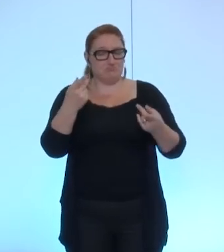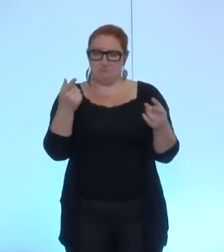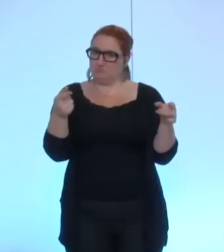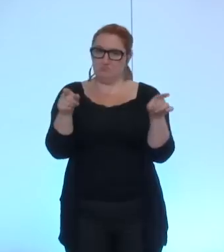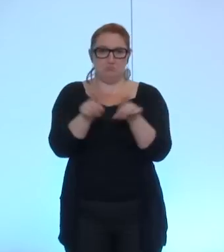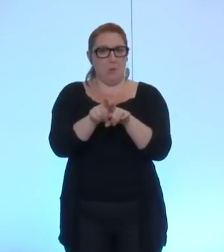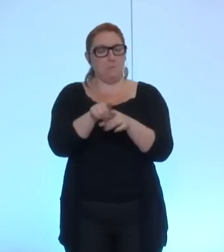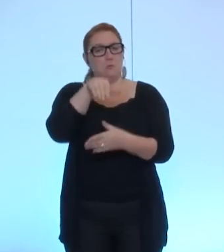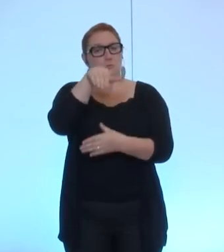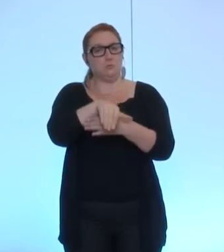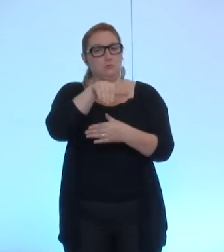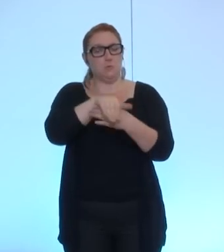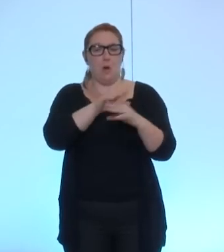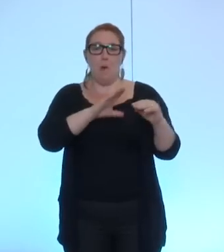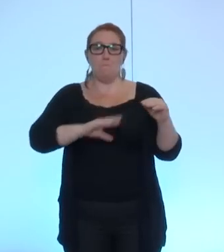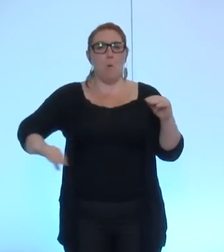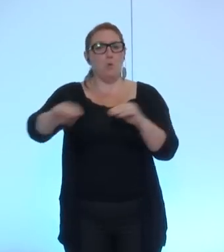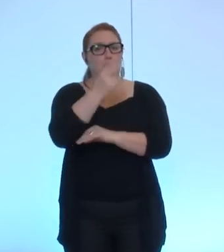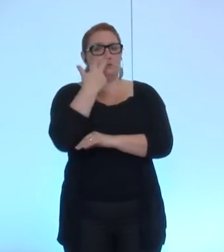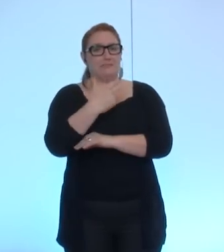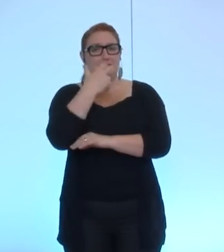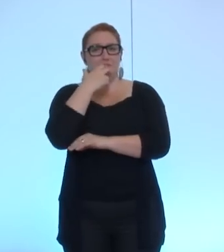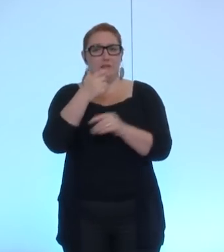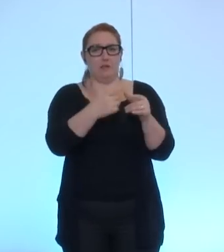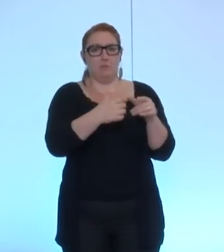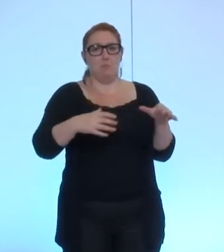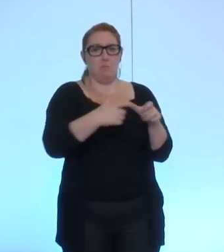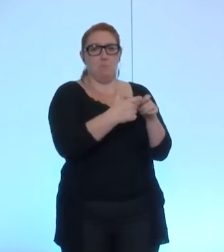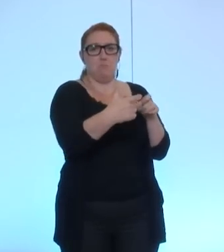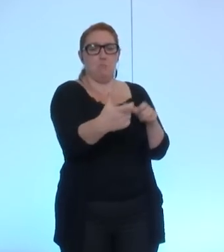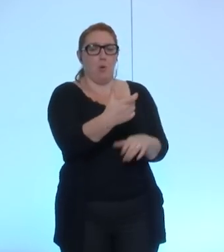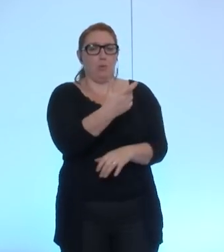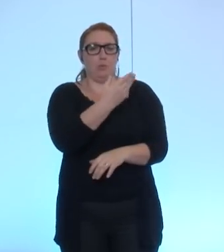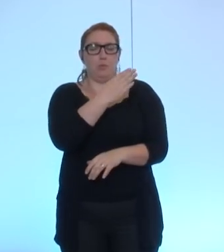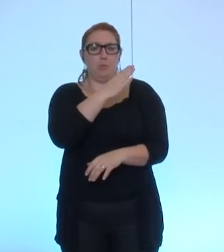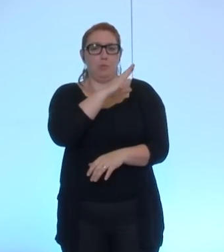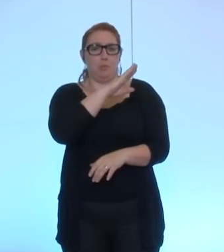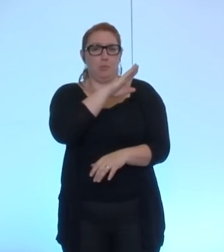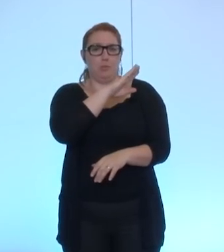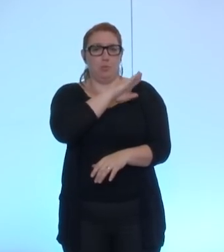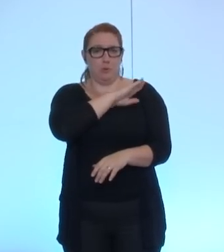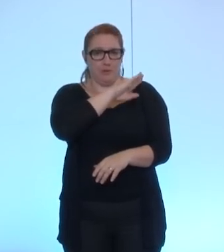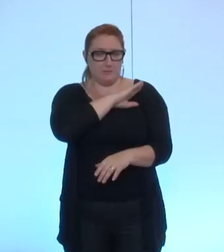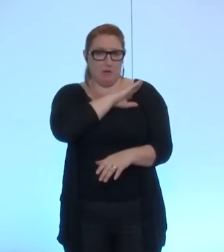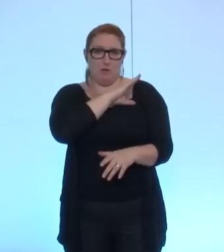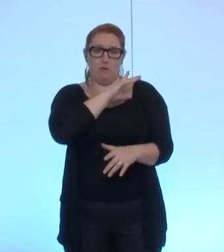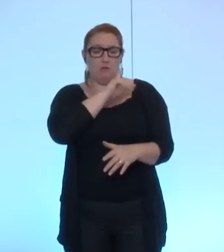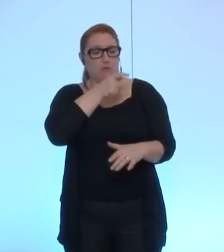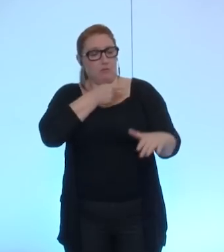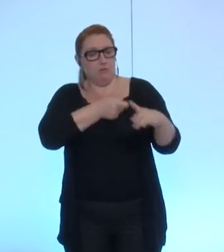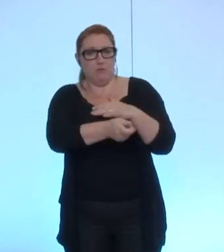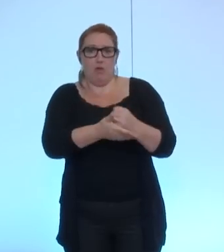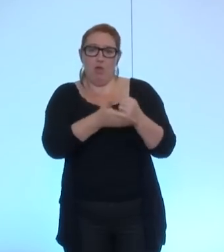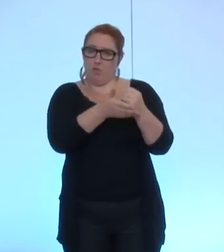voter une aide aux populations civiles de la bande de Gaza déjà en 2009 le conseil municipal de